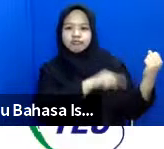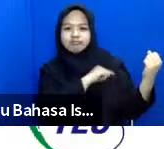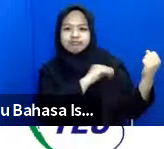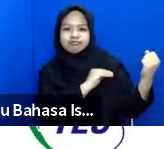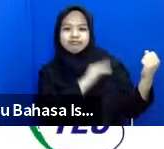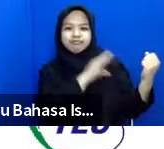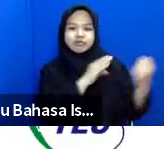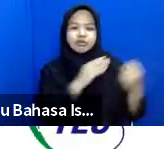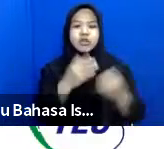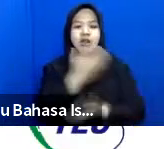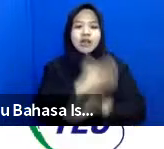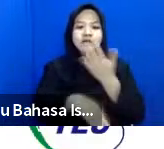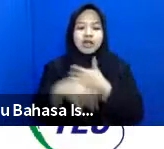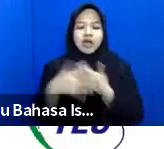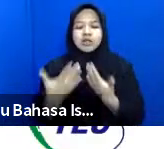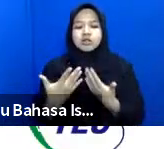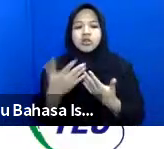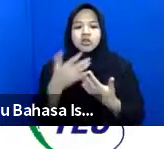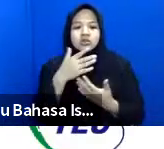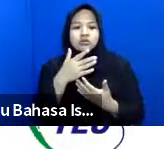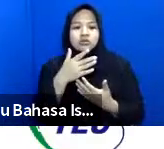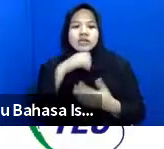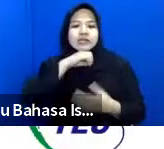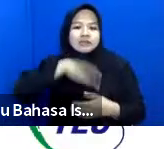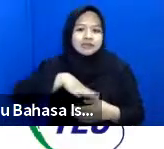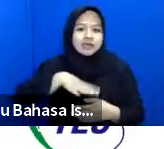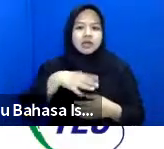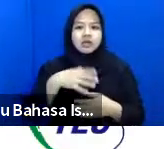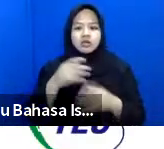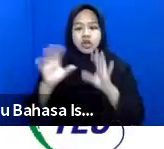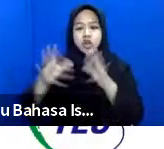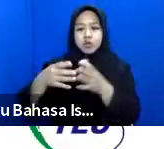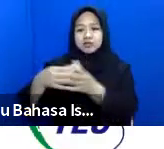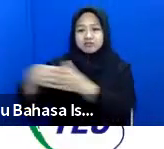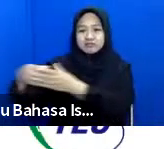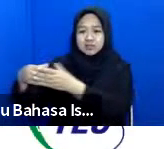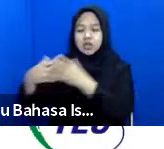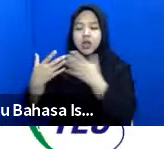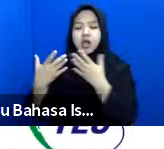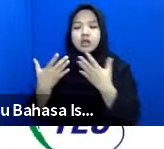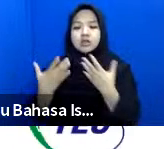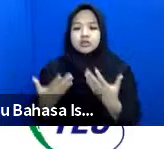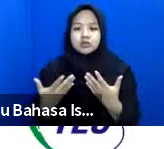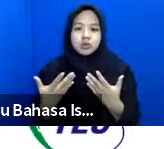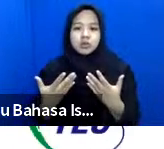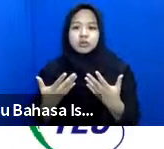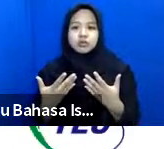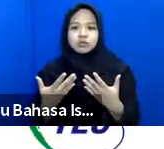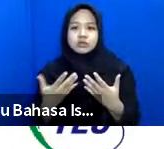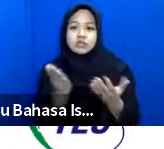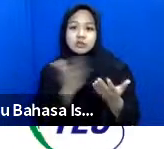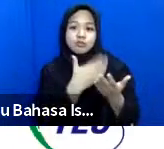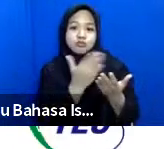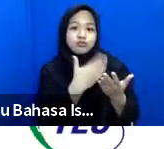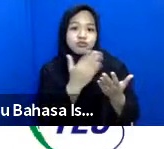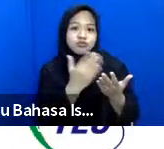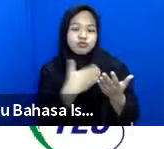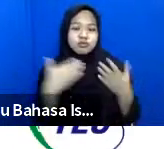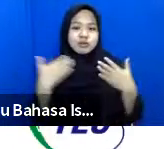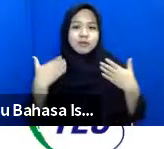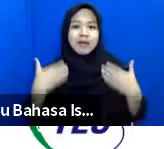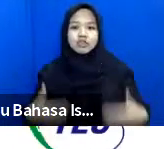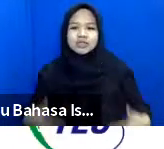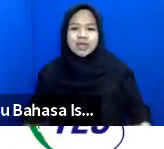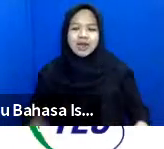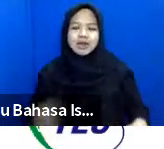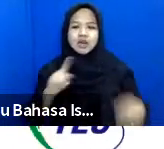lansia dan disabilitas atau kelompok yang terpinggirkan atau bahkan di buku-buku humanitarian itu tertulis